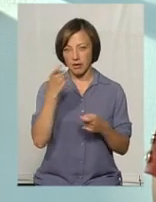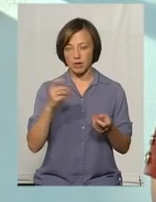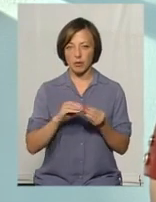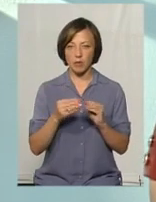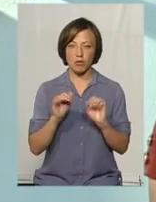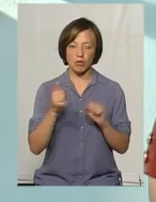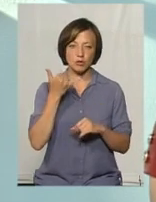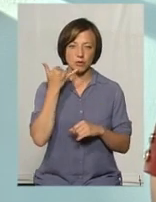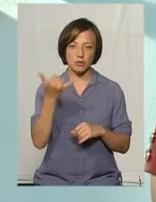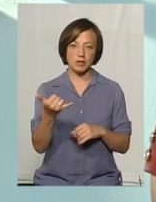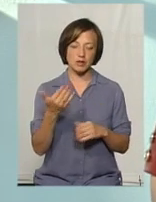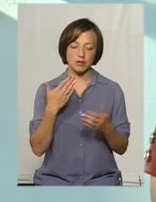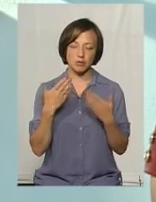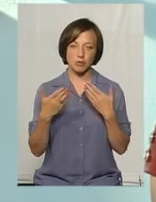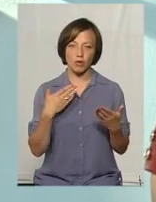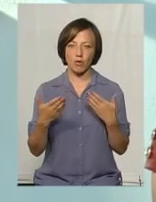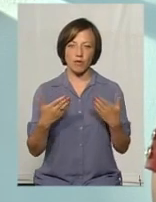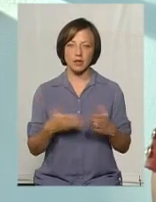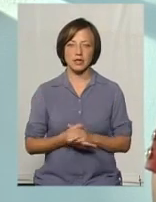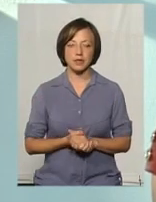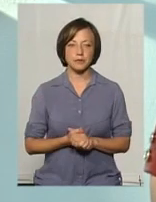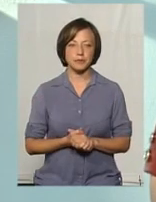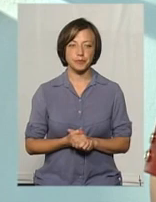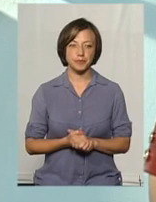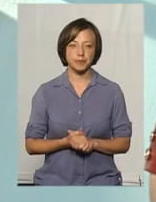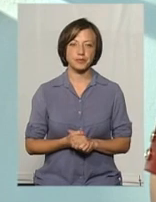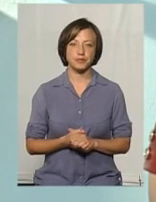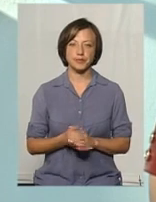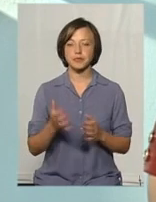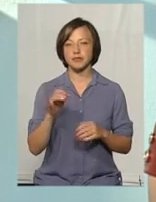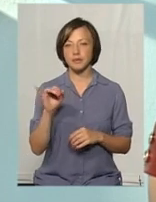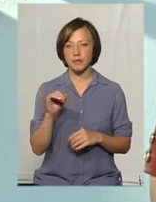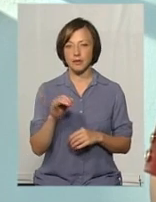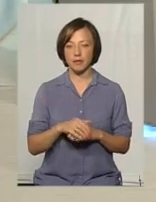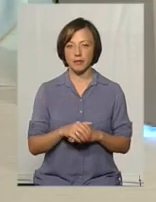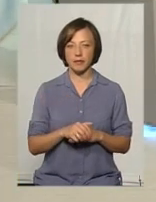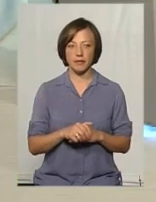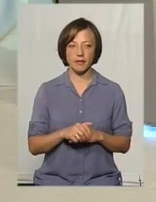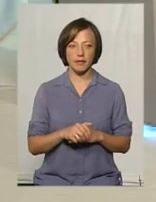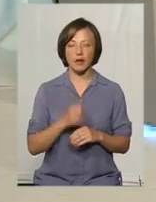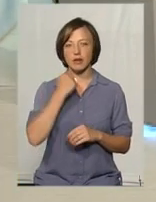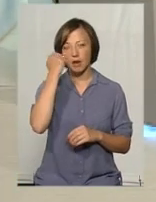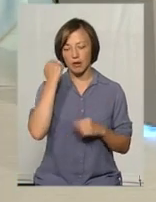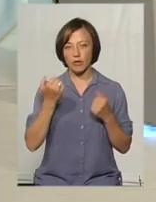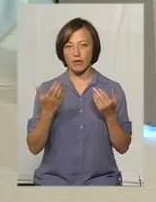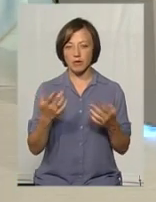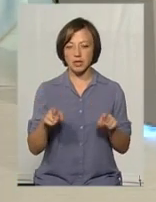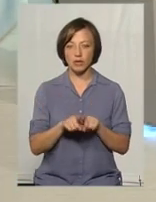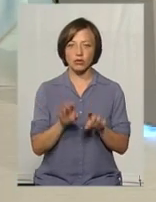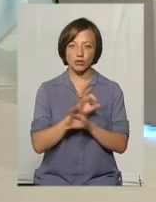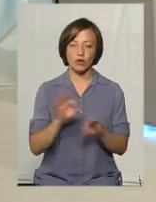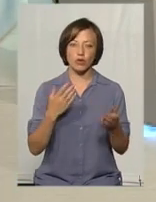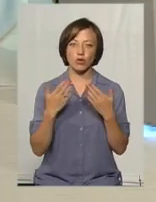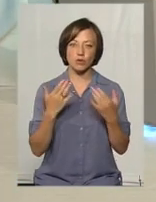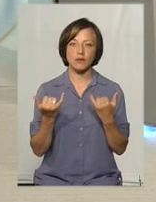проблеми, ви можете поспілкуватися в телефонному режимі і одним із психологів. Дякую, пані Маріана. Дякую за таку чудову